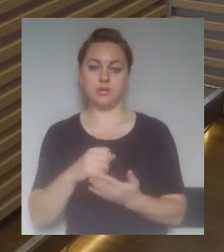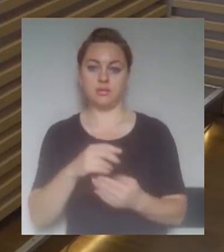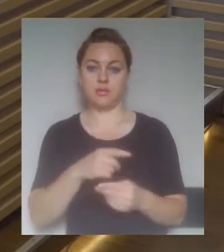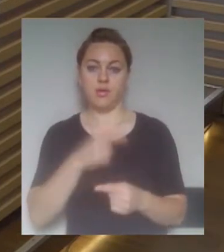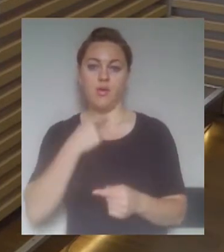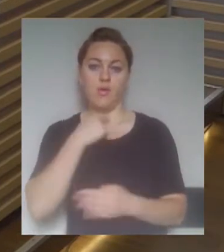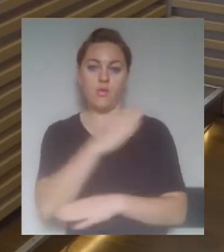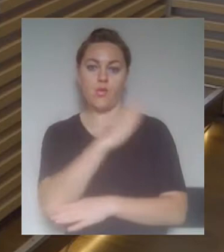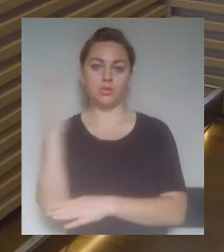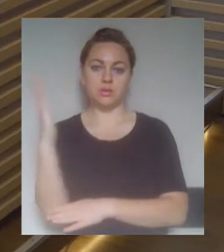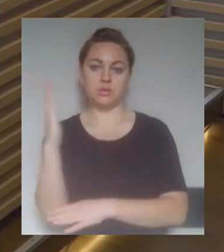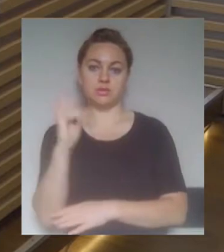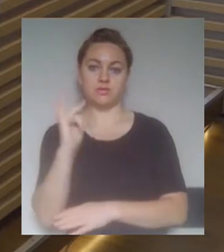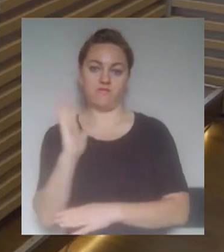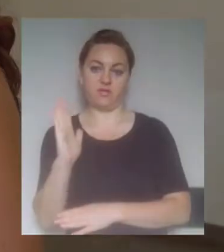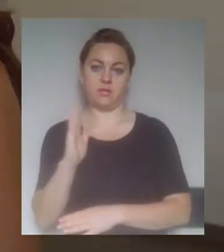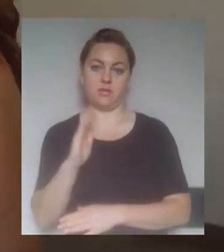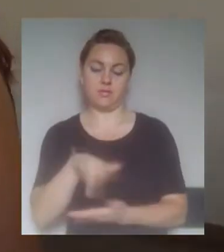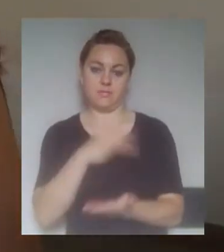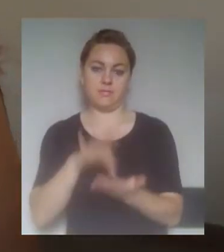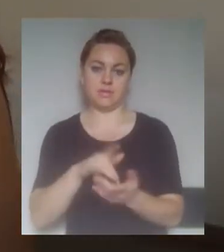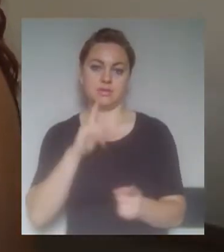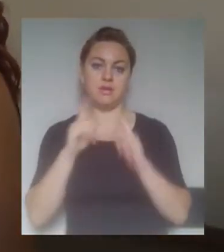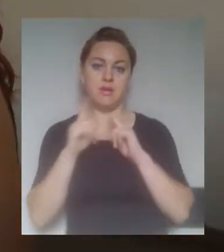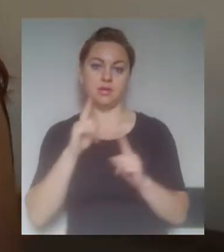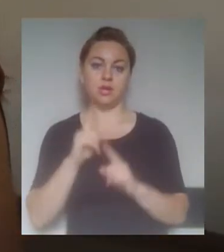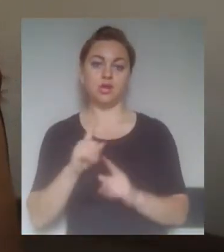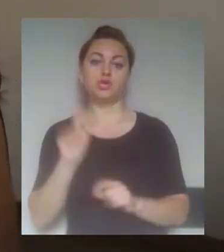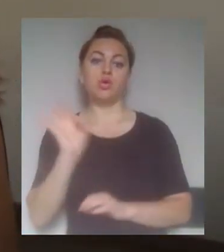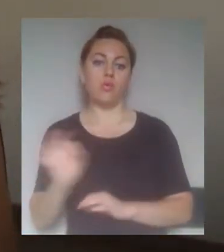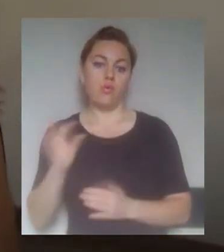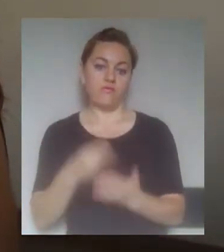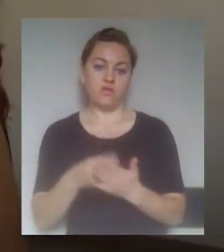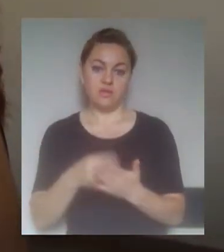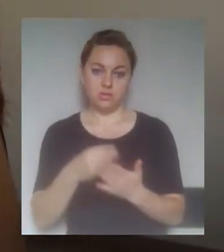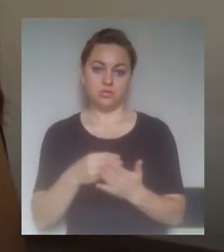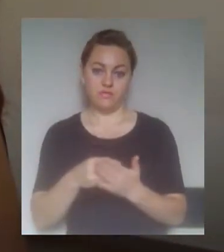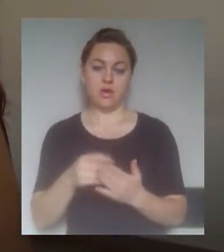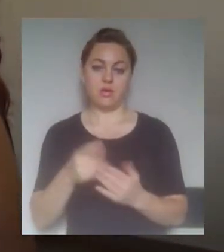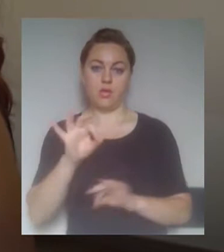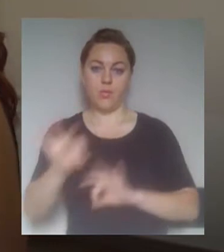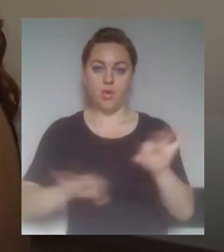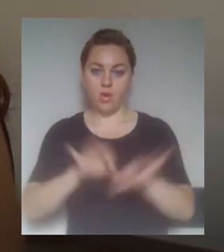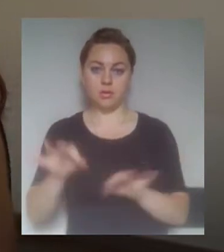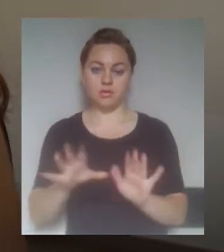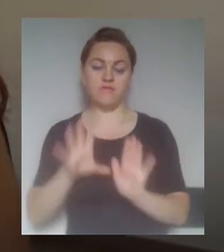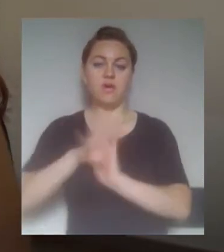міській раді. Давайте ми висадимо це питання. Щодо фінансування міської ради і вказаного проєкту, враховуючи те, що це виключно фінансове